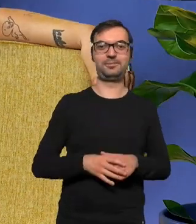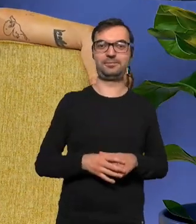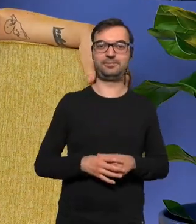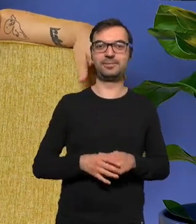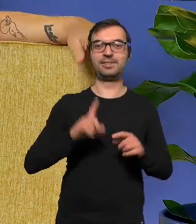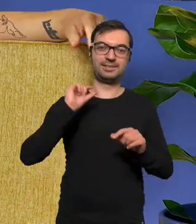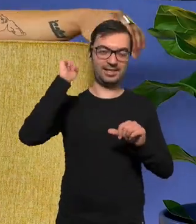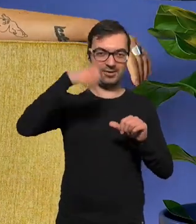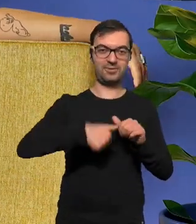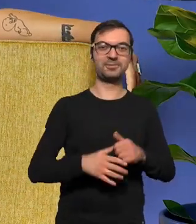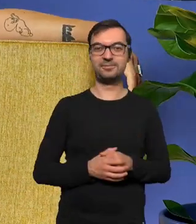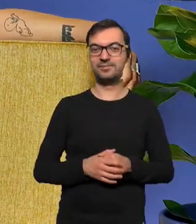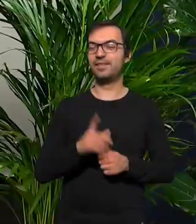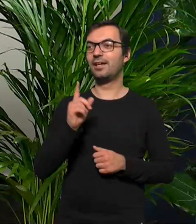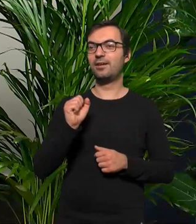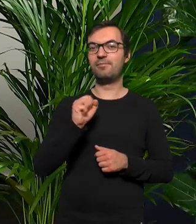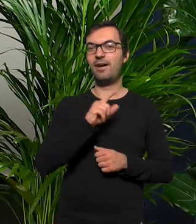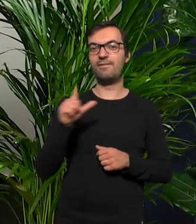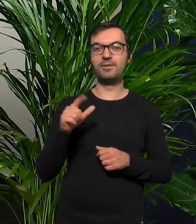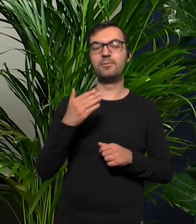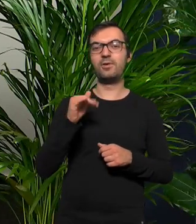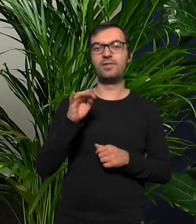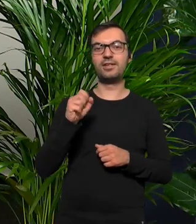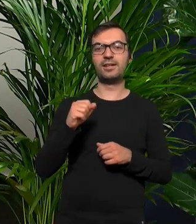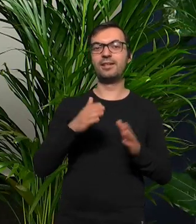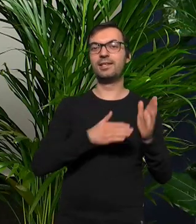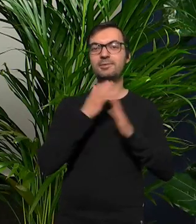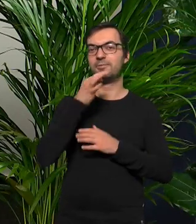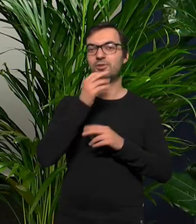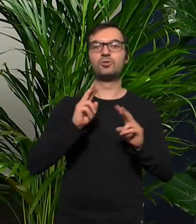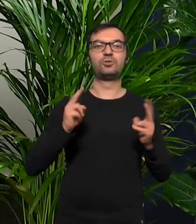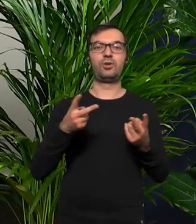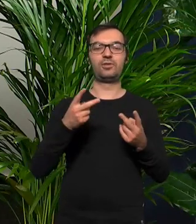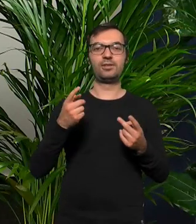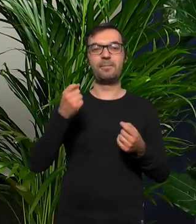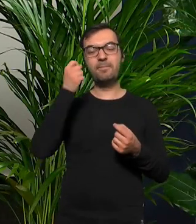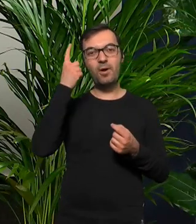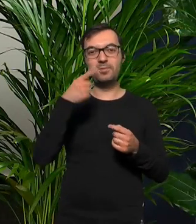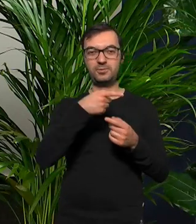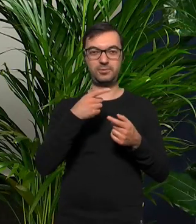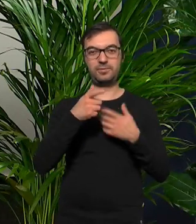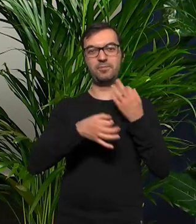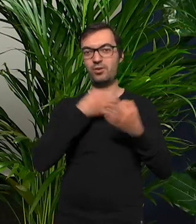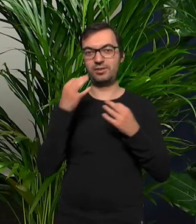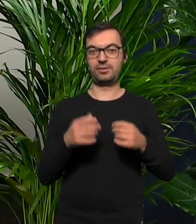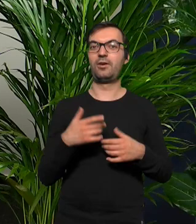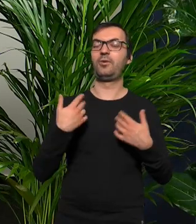sobotę, tylko za rok Paweł Modyka kolejne pytanie skąd czerpiesz inspirację do swoich utworów?